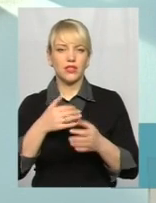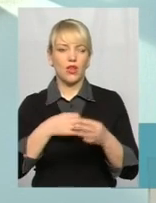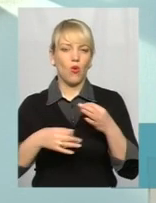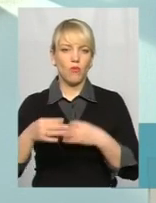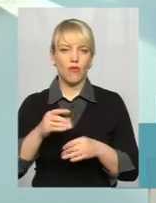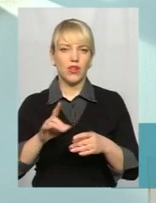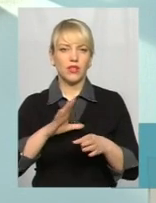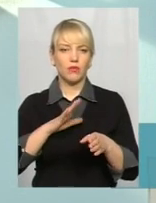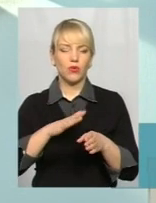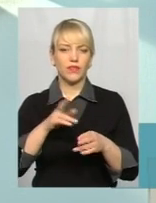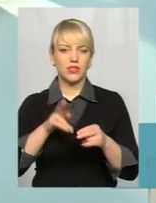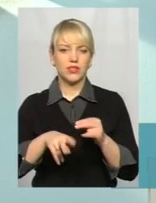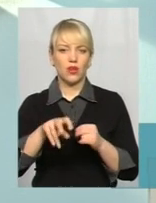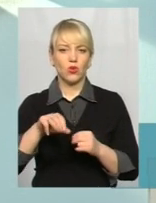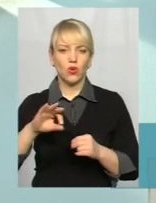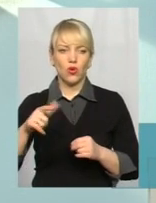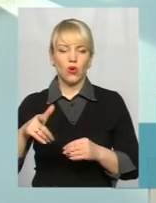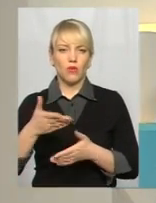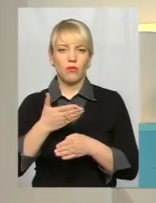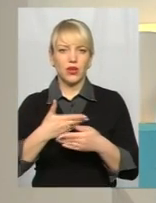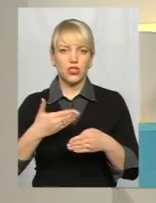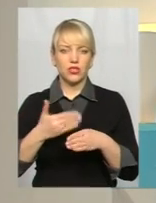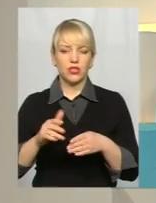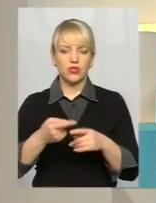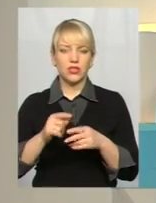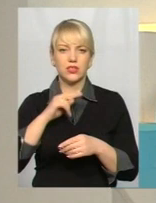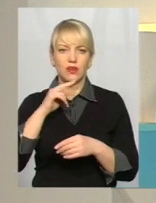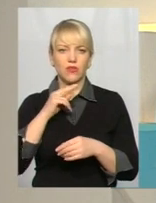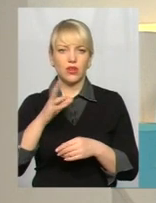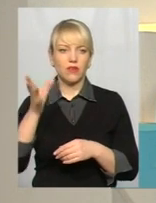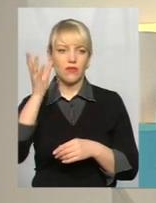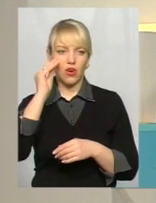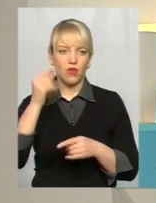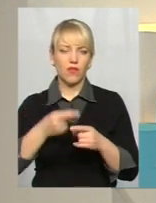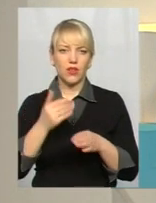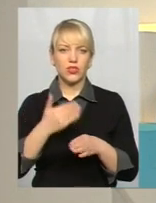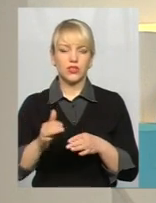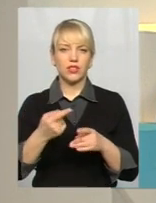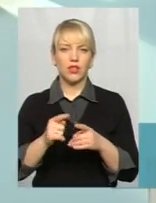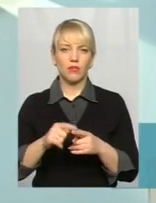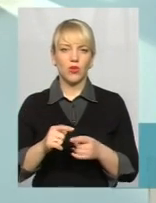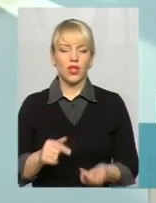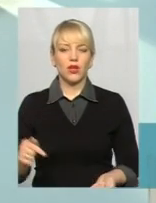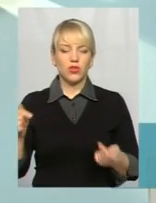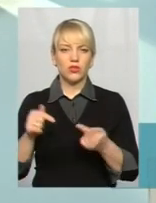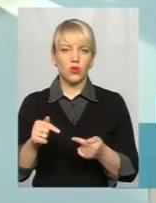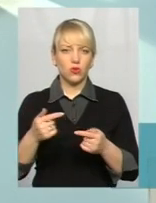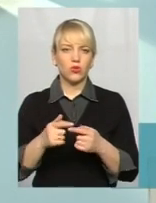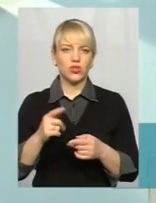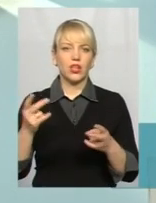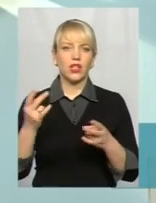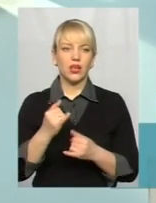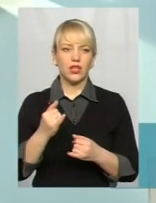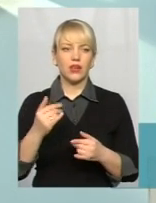відбувалося в кінці лютого, ми частину цих зауважень, звичайно, врахували, тому що частина з них була слушна, які були нашими